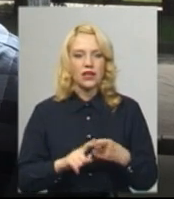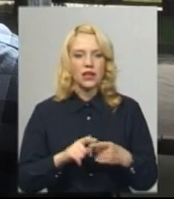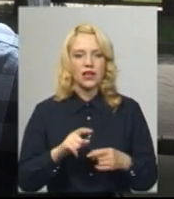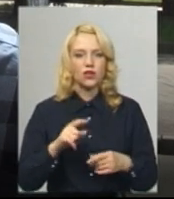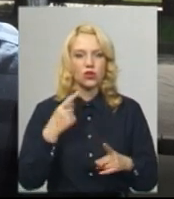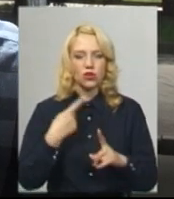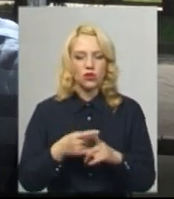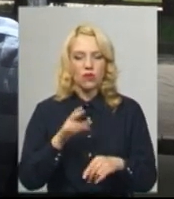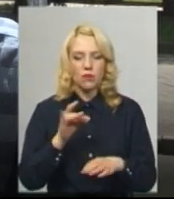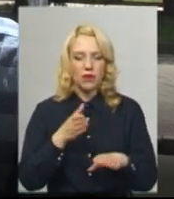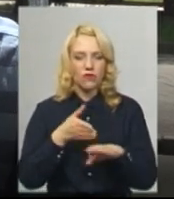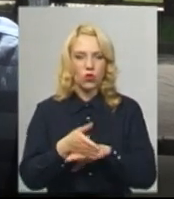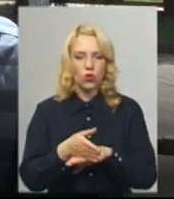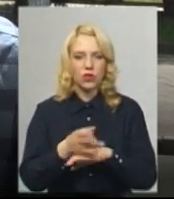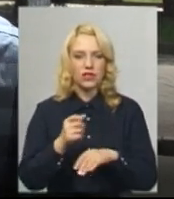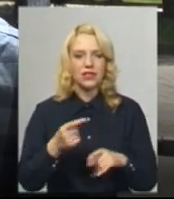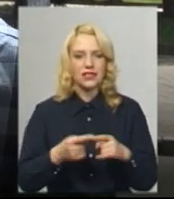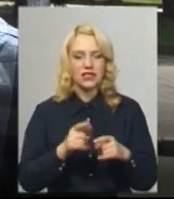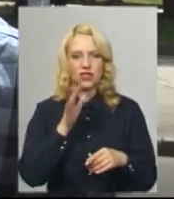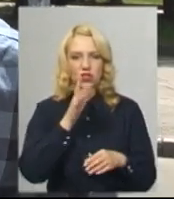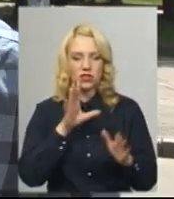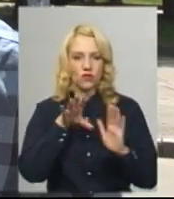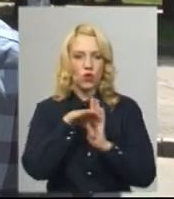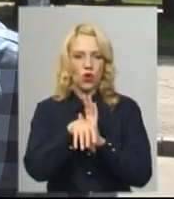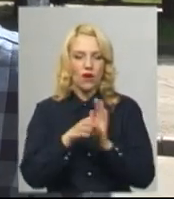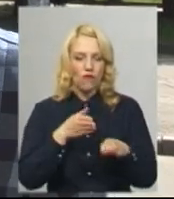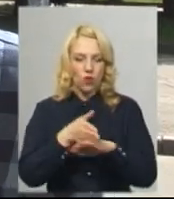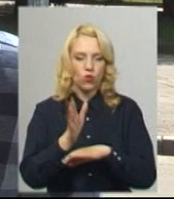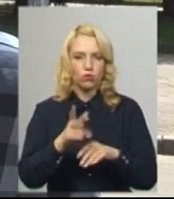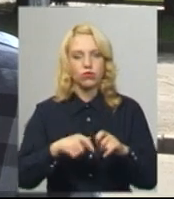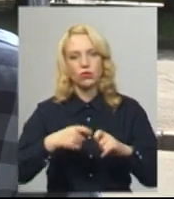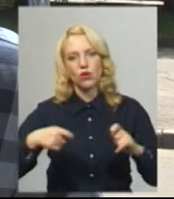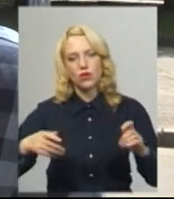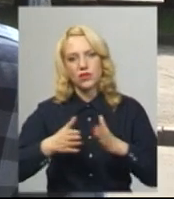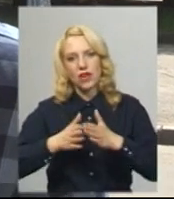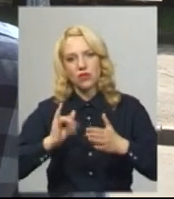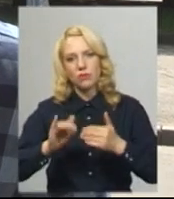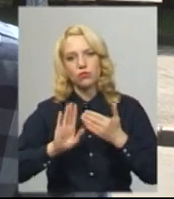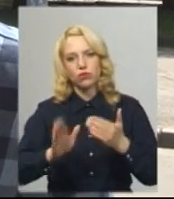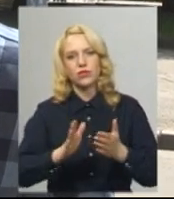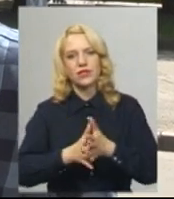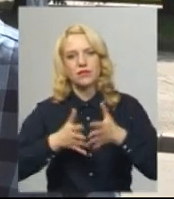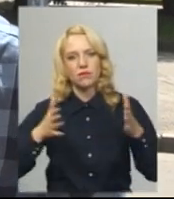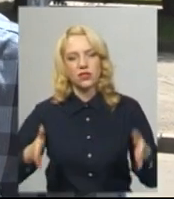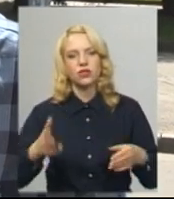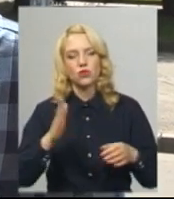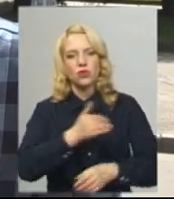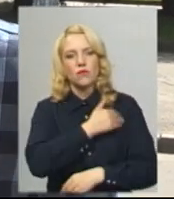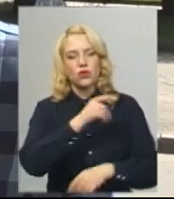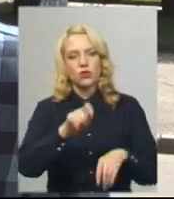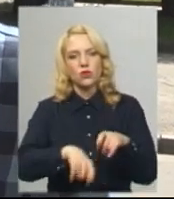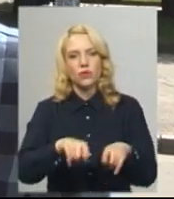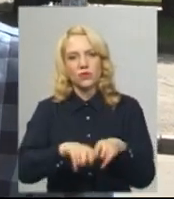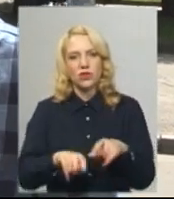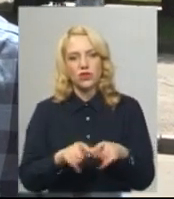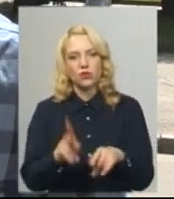вході учасників, а цей час входу буде трошки розтягнути і збільшений, буде проводитися температурний скринінг учасників. Ті, які